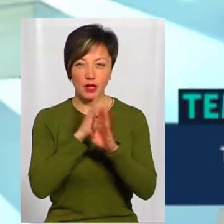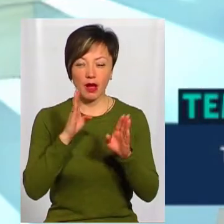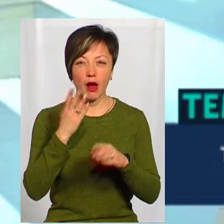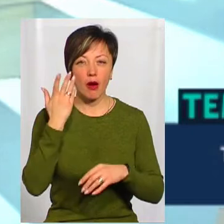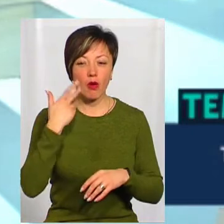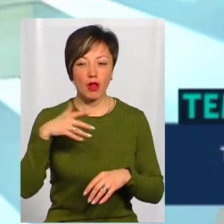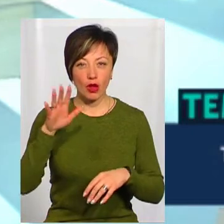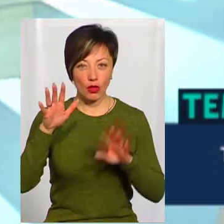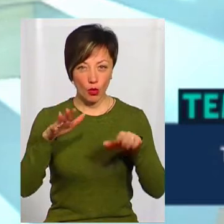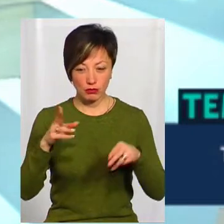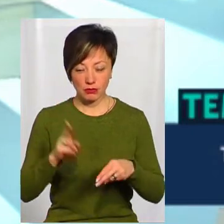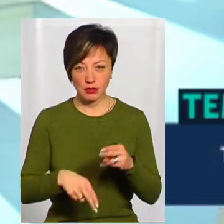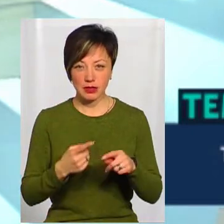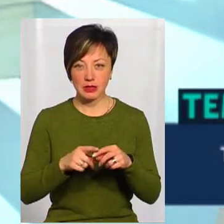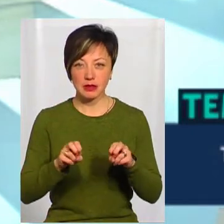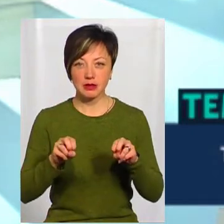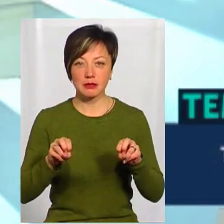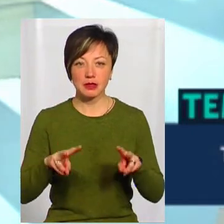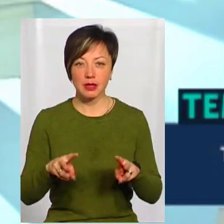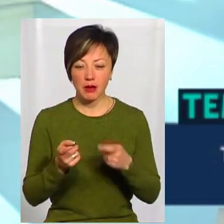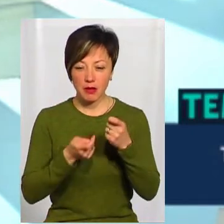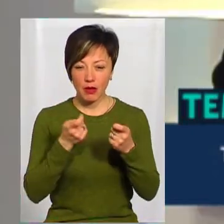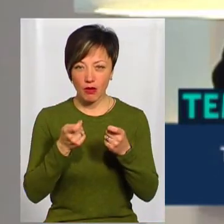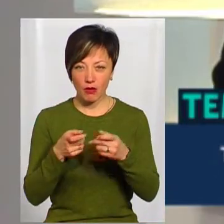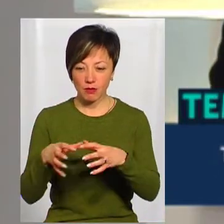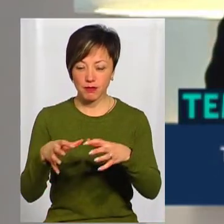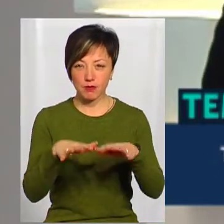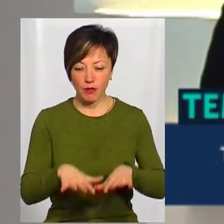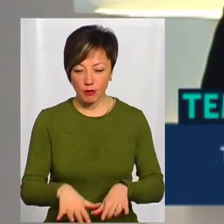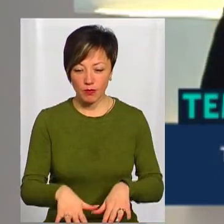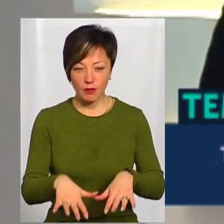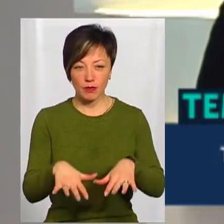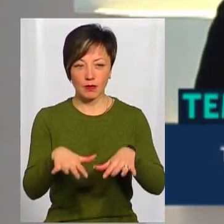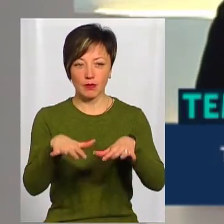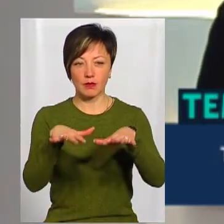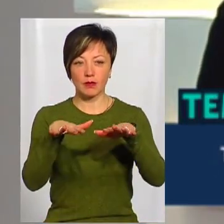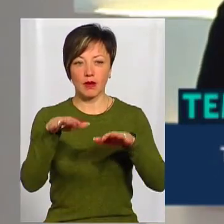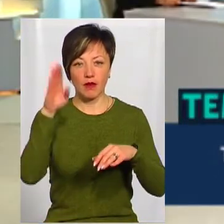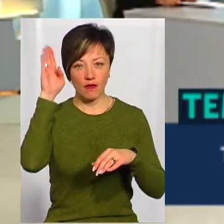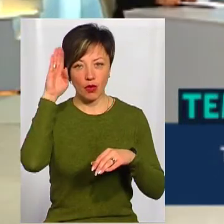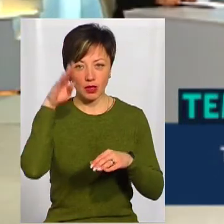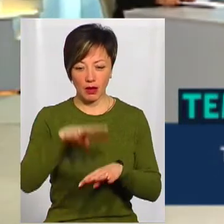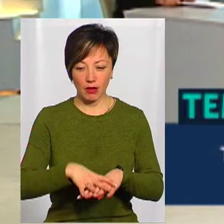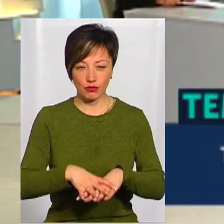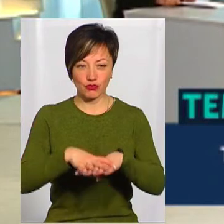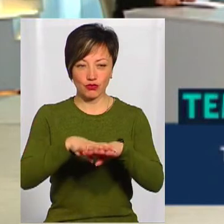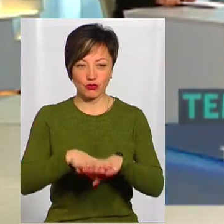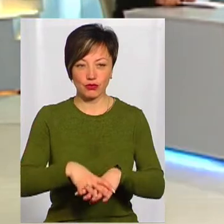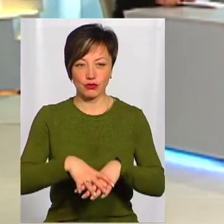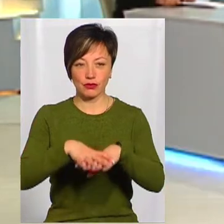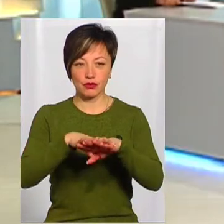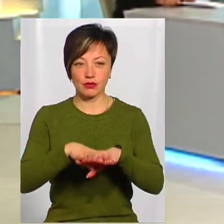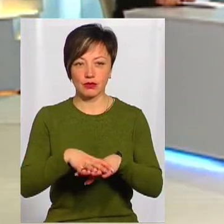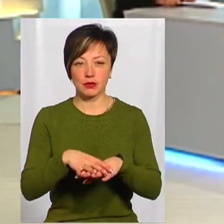каламутна, що це спеціальна колонія мікроорганізмів, які лежать на дні, вони піднімають, і вода проходить, як через фільтр, через них,